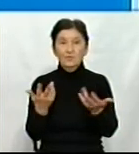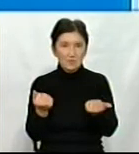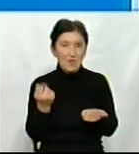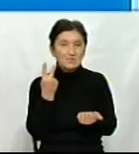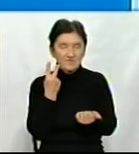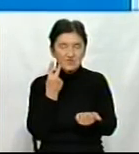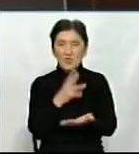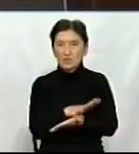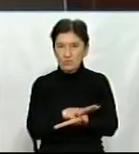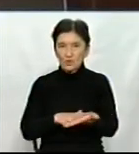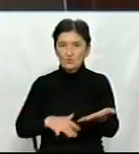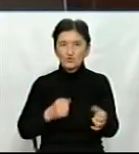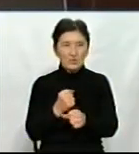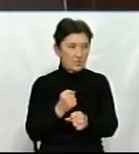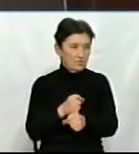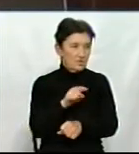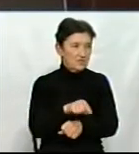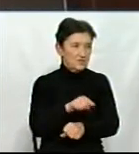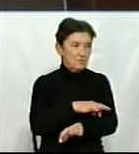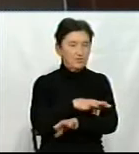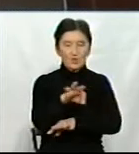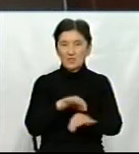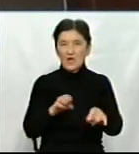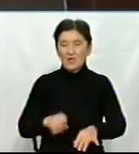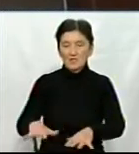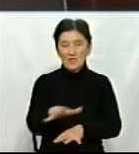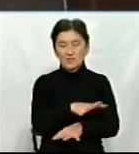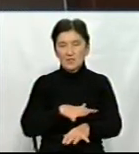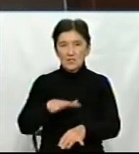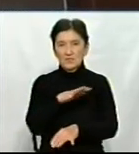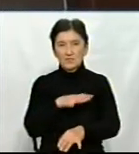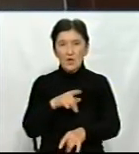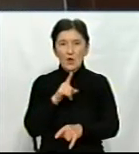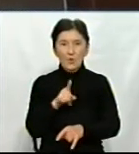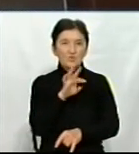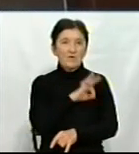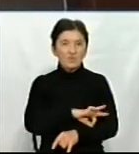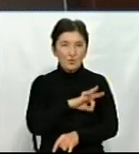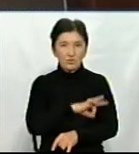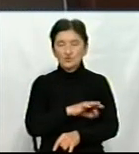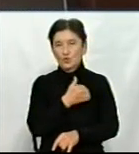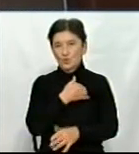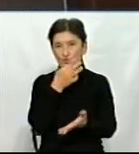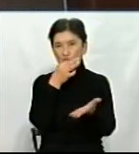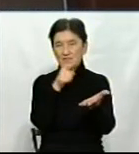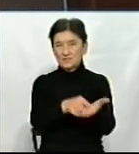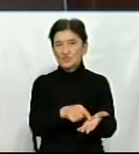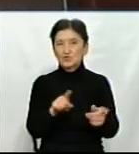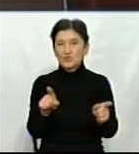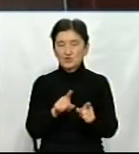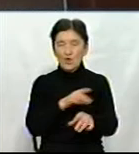продовжує свою роботу цей проєкт, на території області він проваджується. Хочу зазначити, що